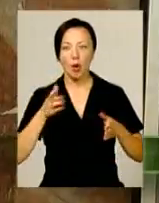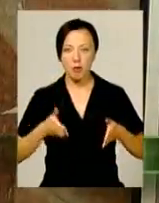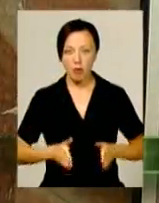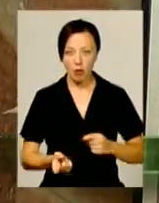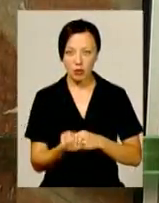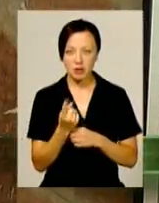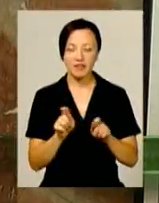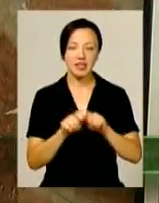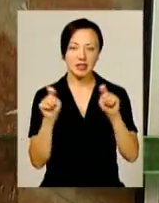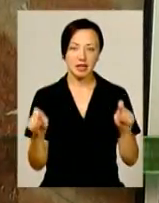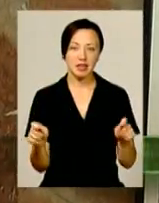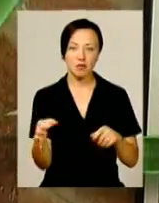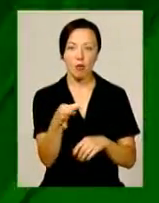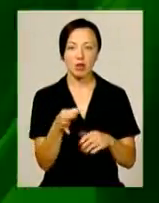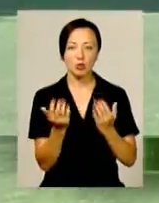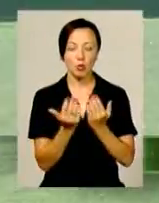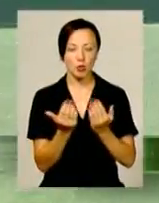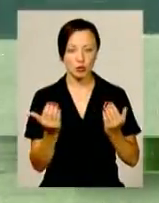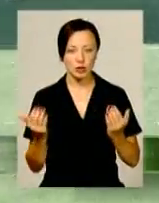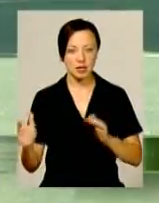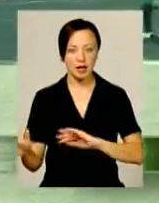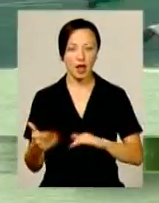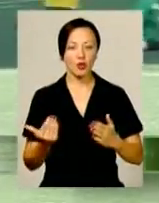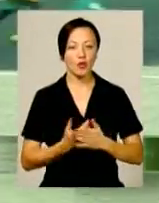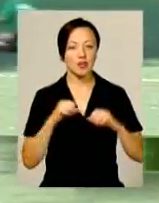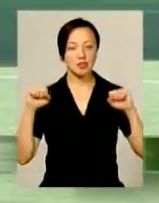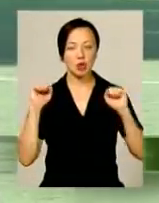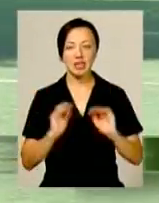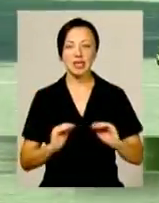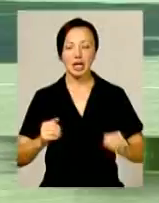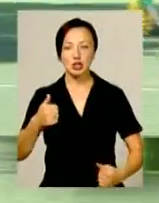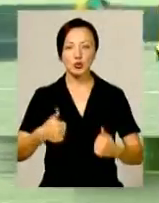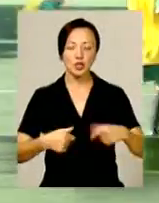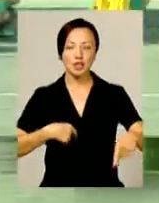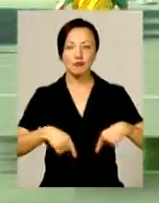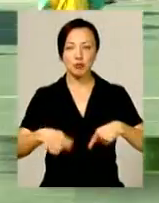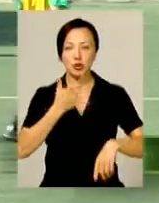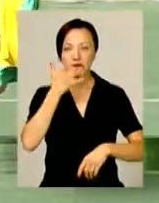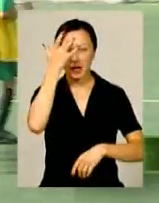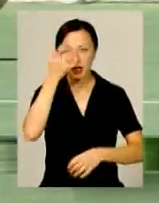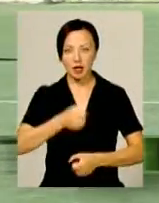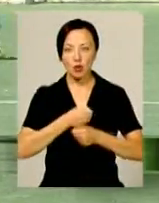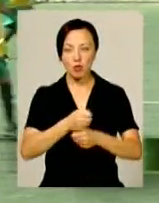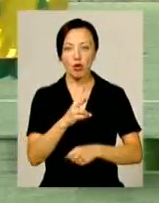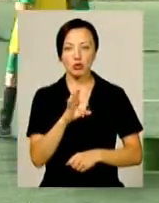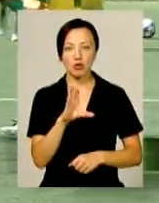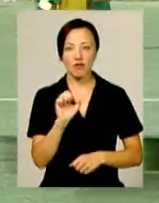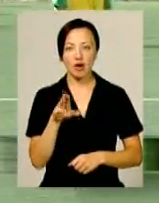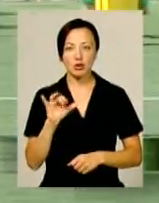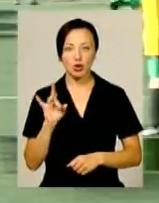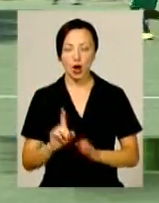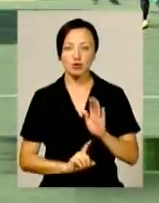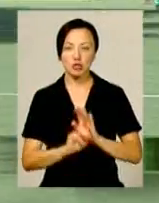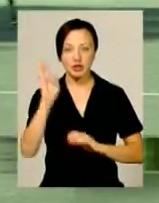обласному художньому музеї. Новини спорту. Дитячий турнір з футболу «Літній кубок новатора» розпочався в